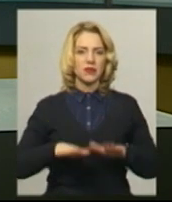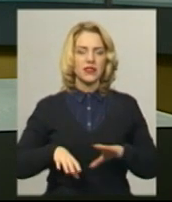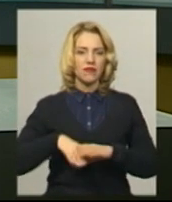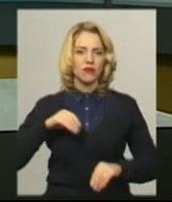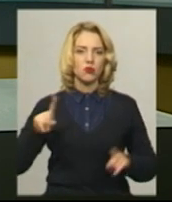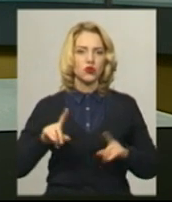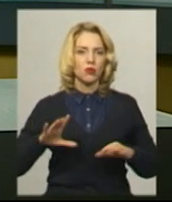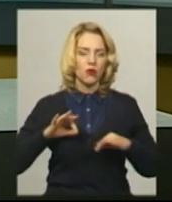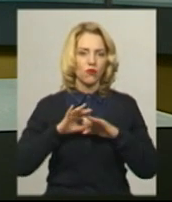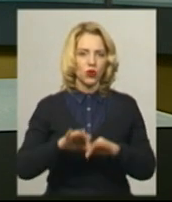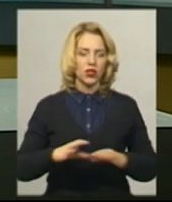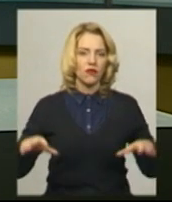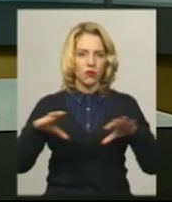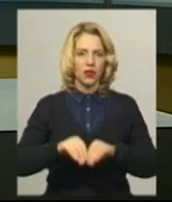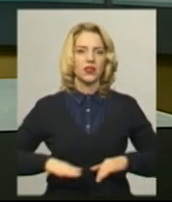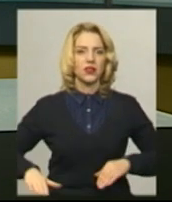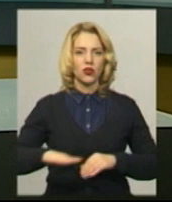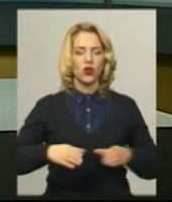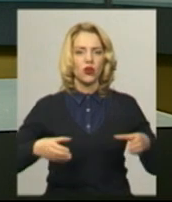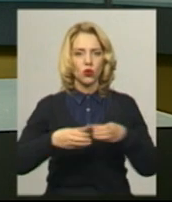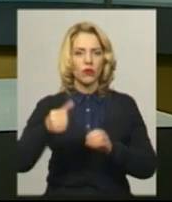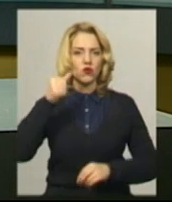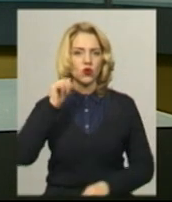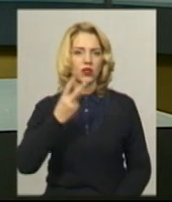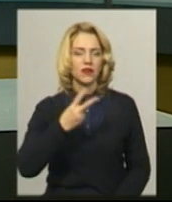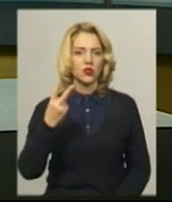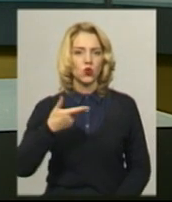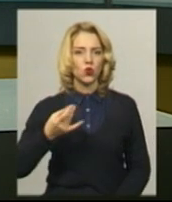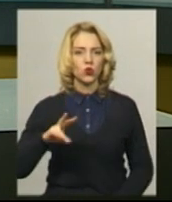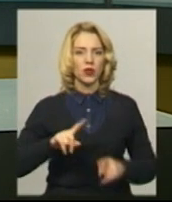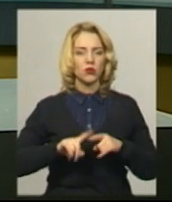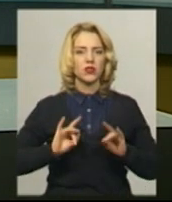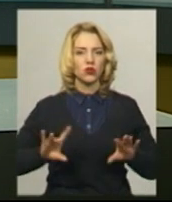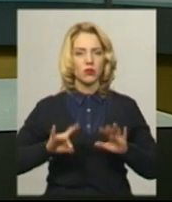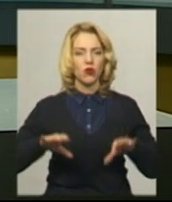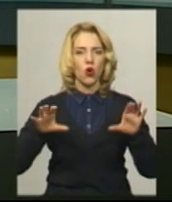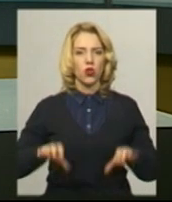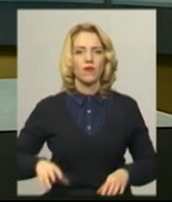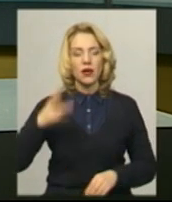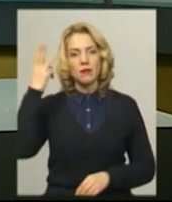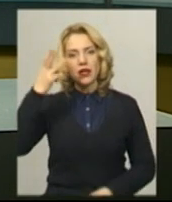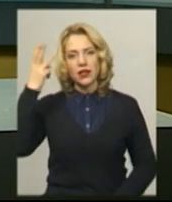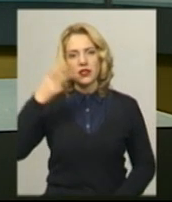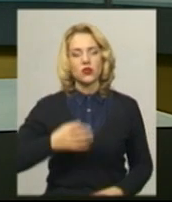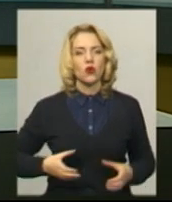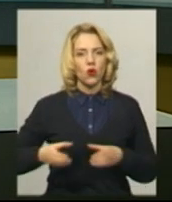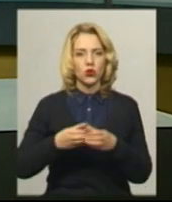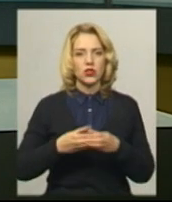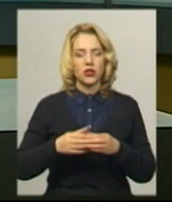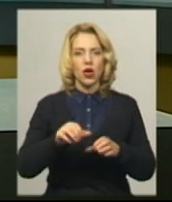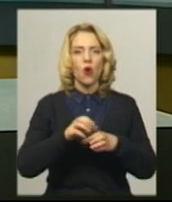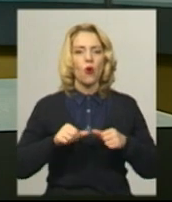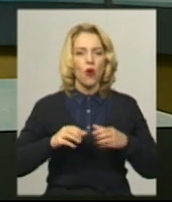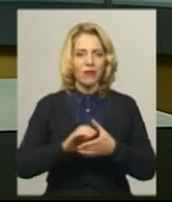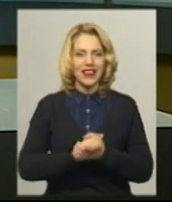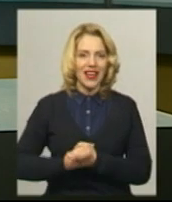що проходили в об'єднаних територіальних громадах вчора, 22 грудня. Про це розповів голова Хмельницького обласного осередку комітету виборців